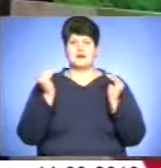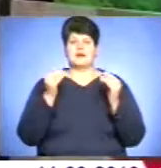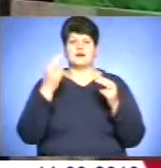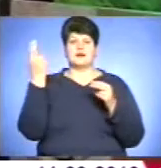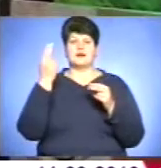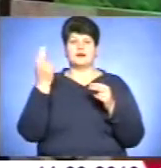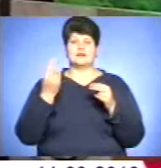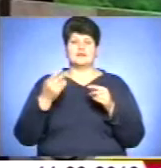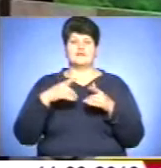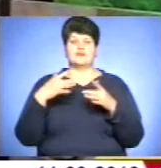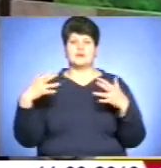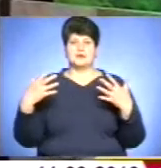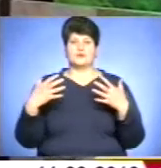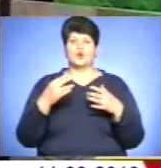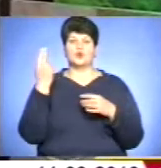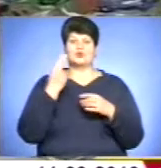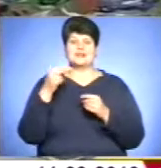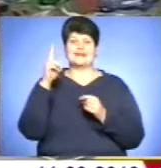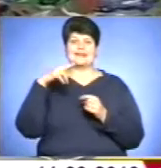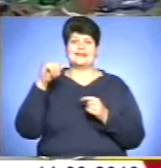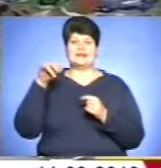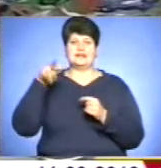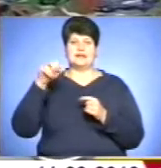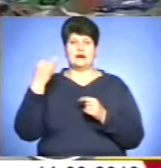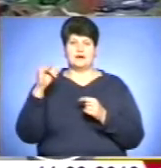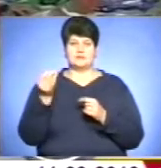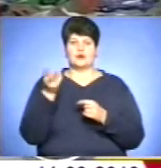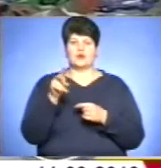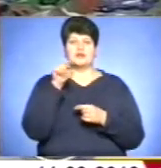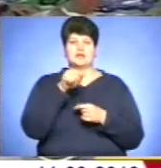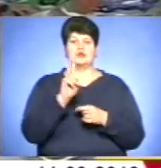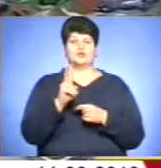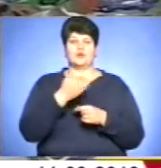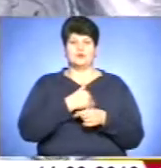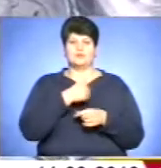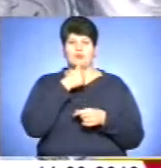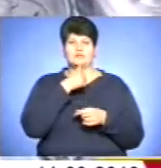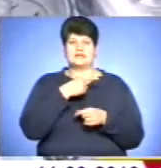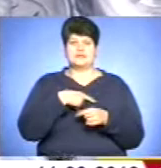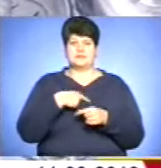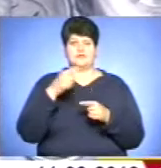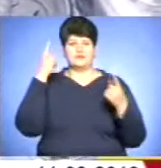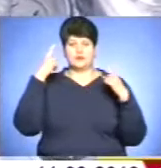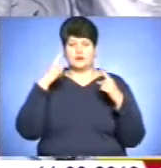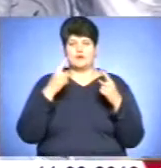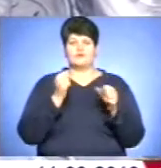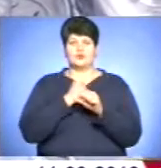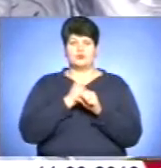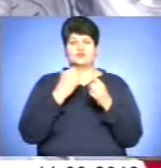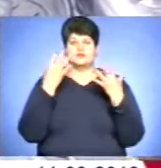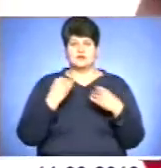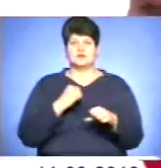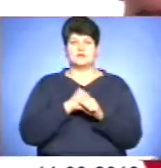фарби, пензлі. До художниці Марія Ділай навідується ті, хто вирішив спробувати себе у творчості. У будні Марія Ділай працює